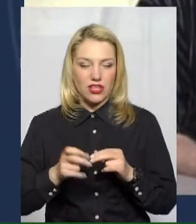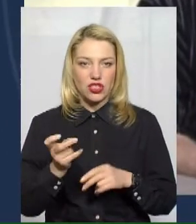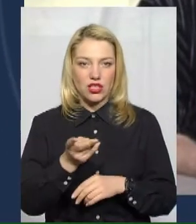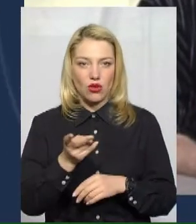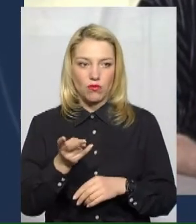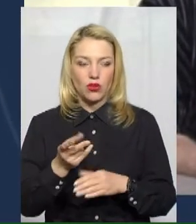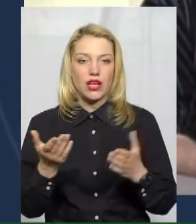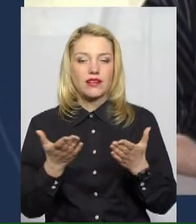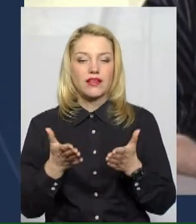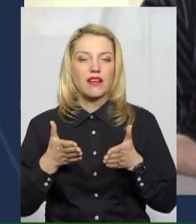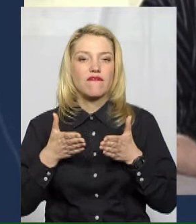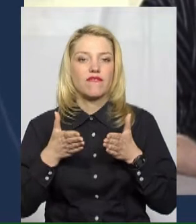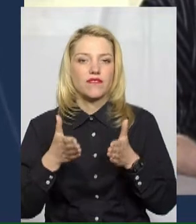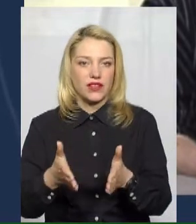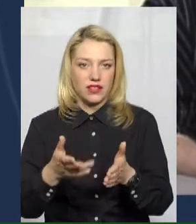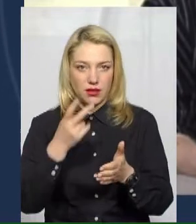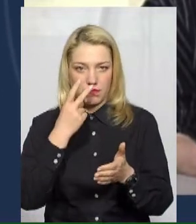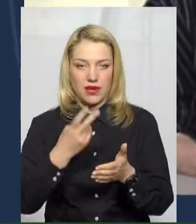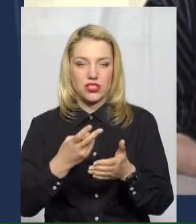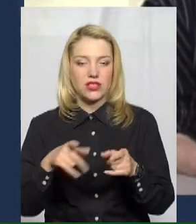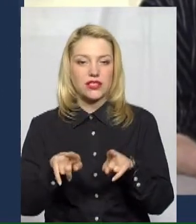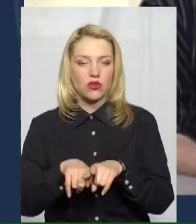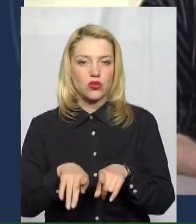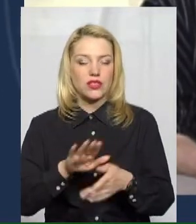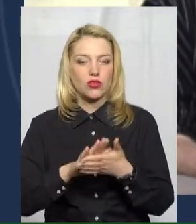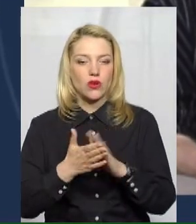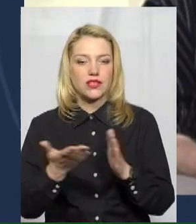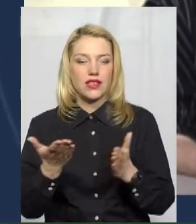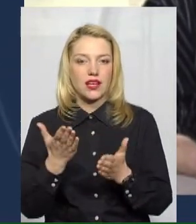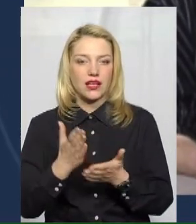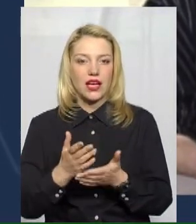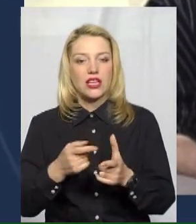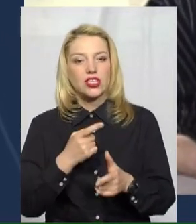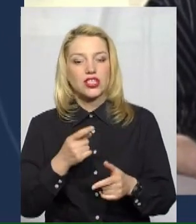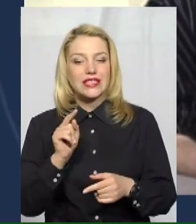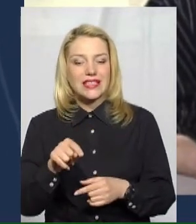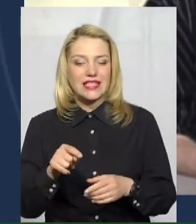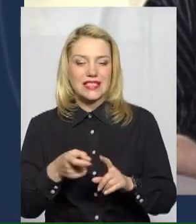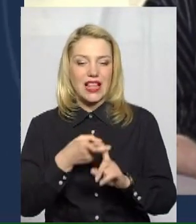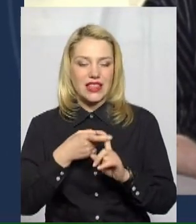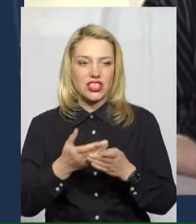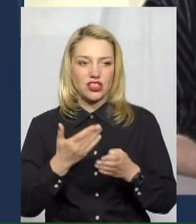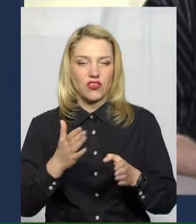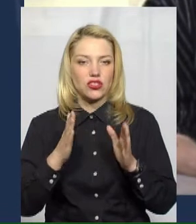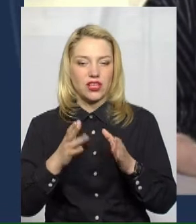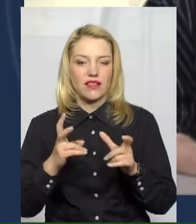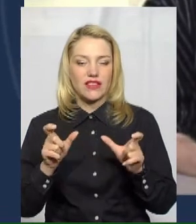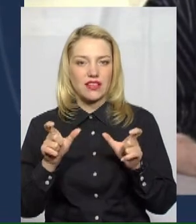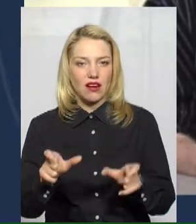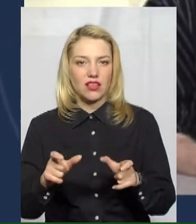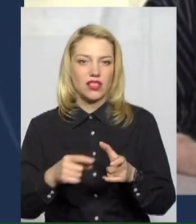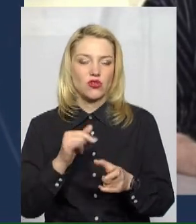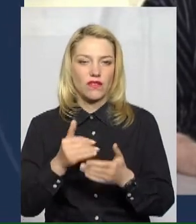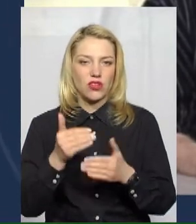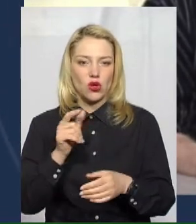Який вихід ви бачите з такої ситуації, яка склалась? Що це залежить тільки від карантину і тільки від людей, які